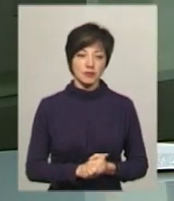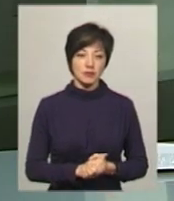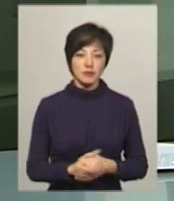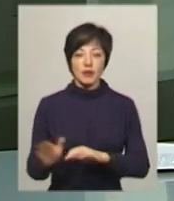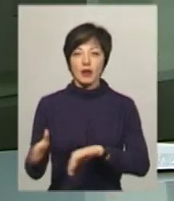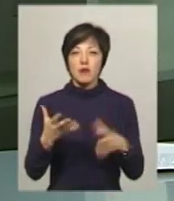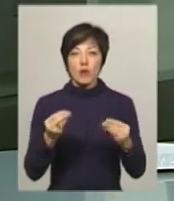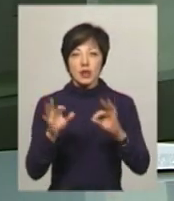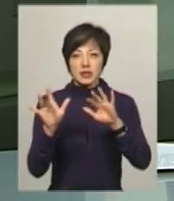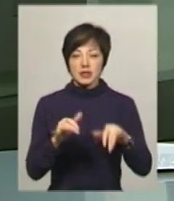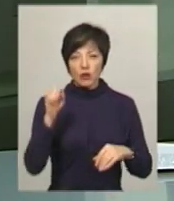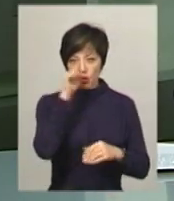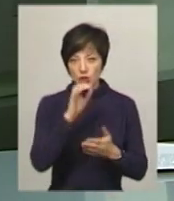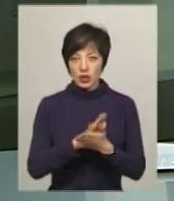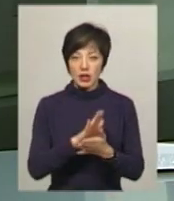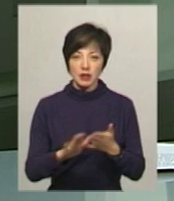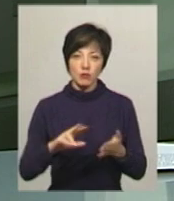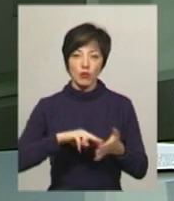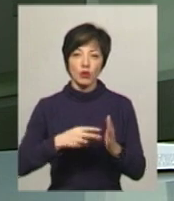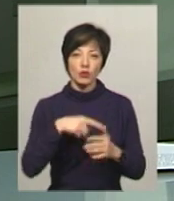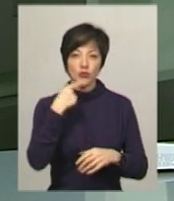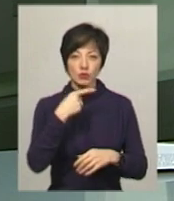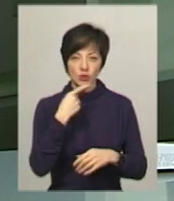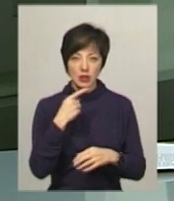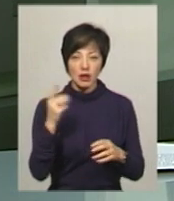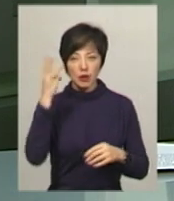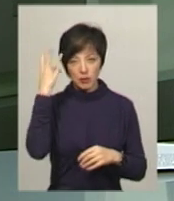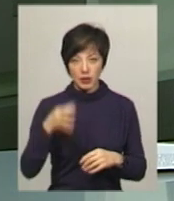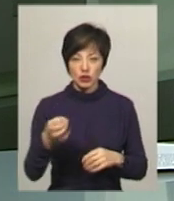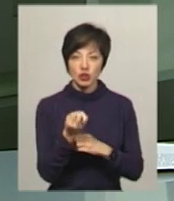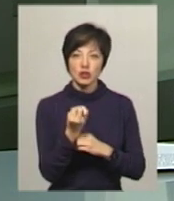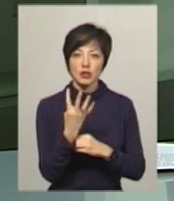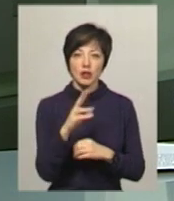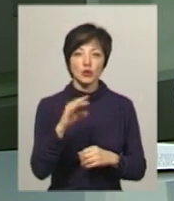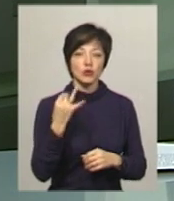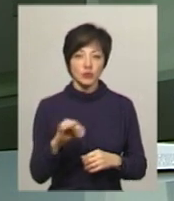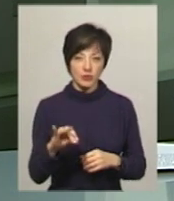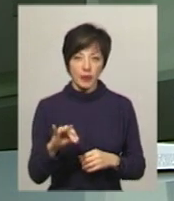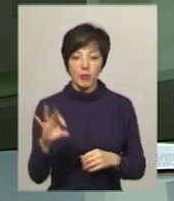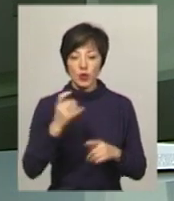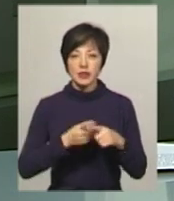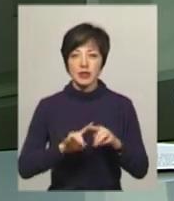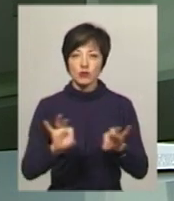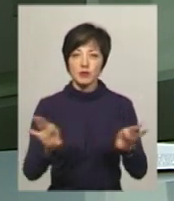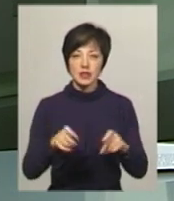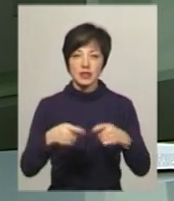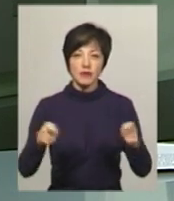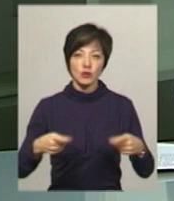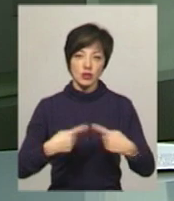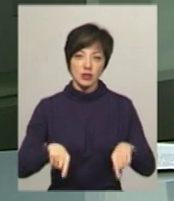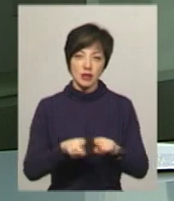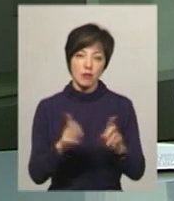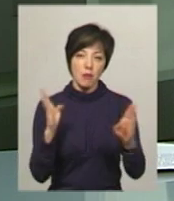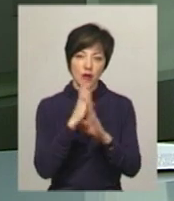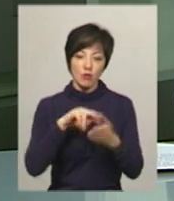Мокрий сніг та ожеледицю на дорогах прогнозують синоптики на Хмельниччині 14 лютого. Про це розповіла завідувач сектору